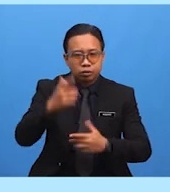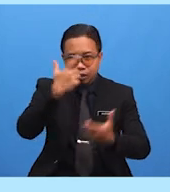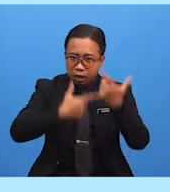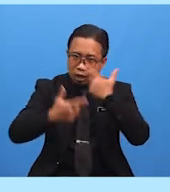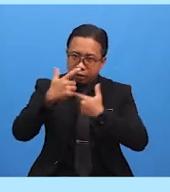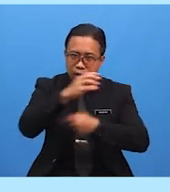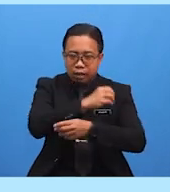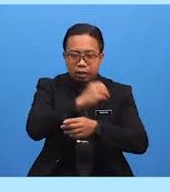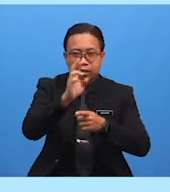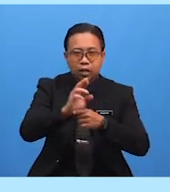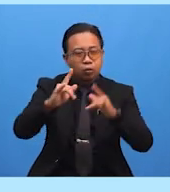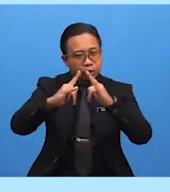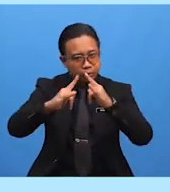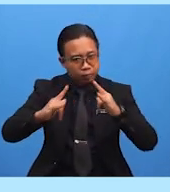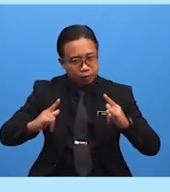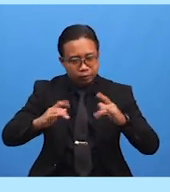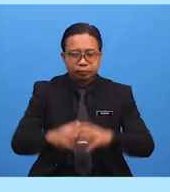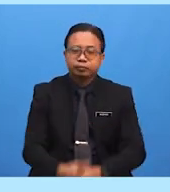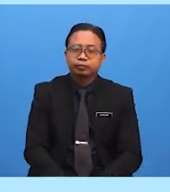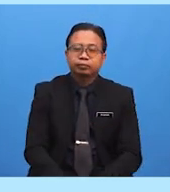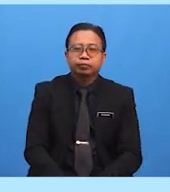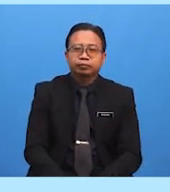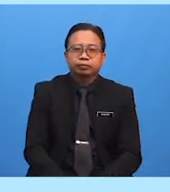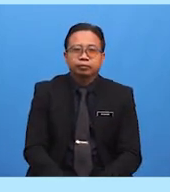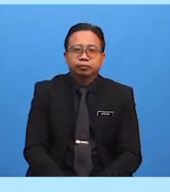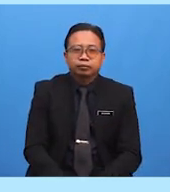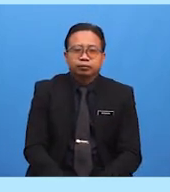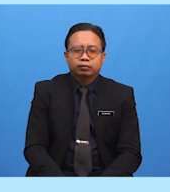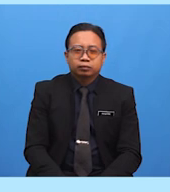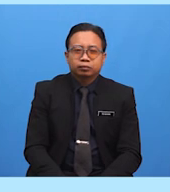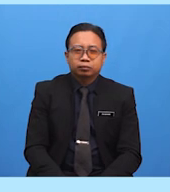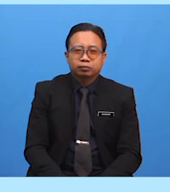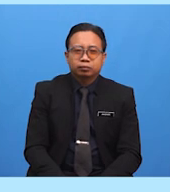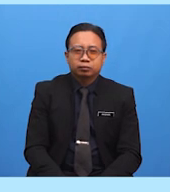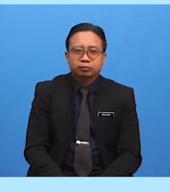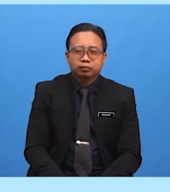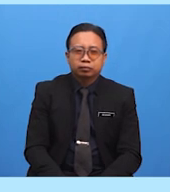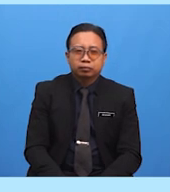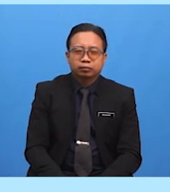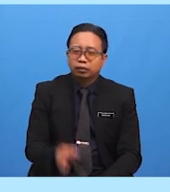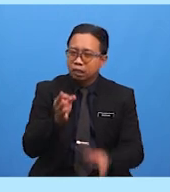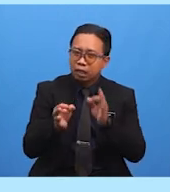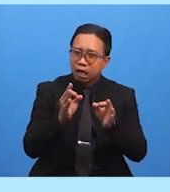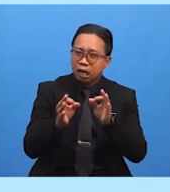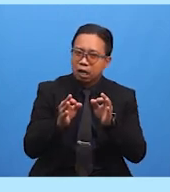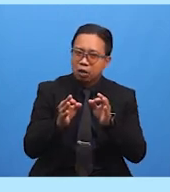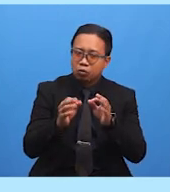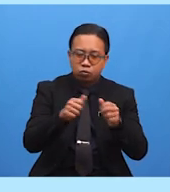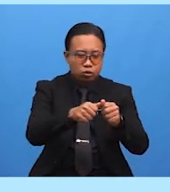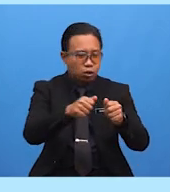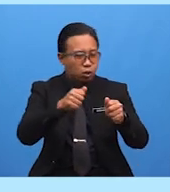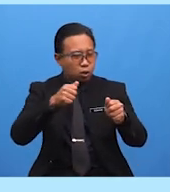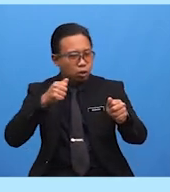berkhemah dan sebagainya Manakala, sekiranya jarak